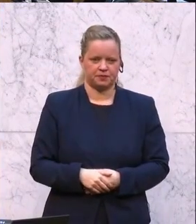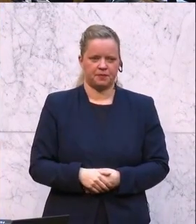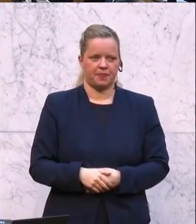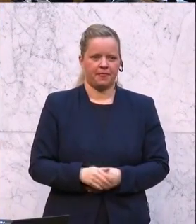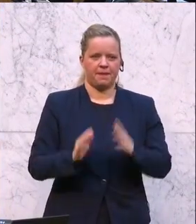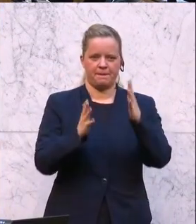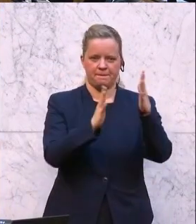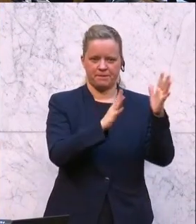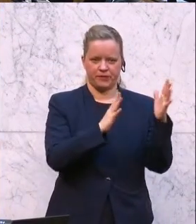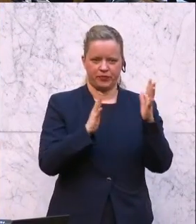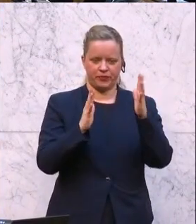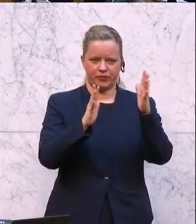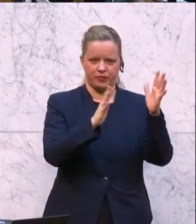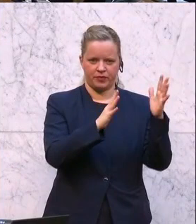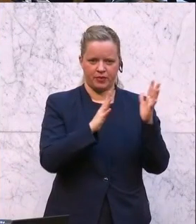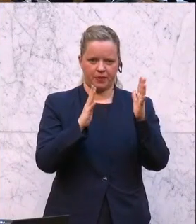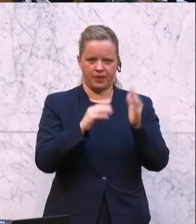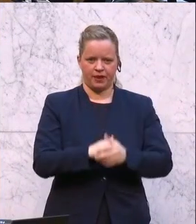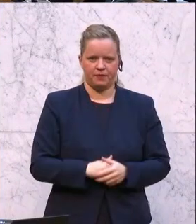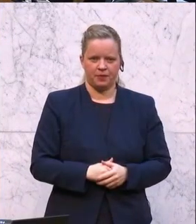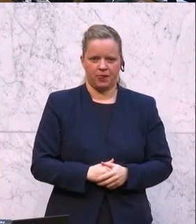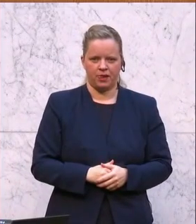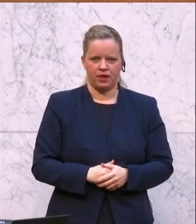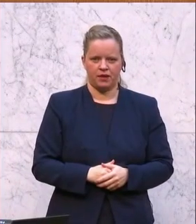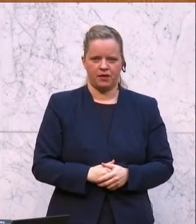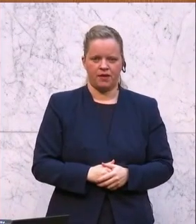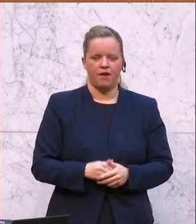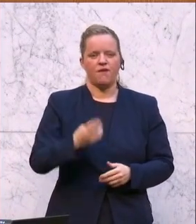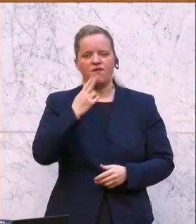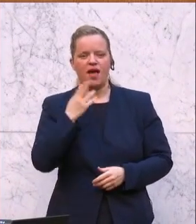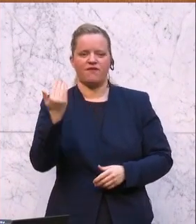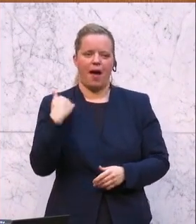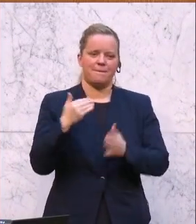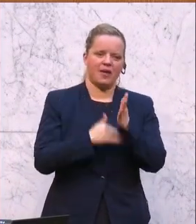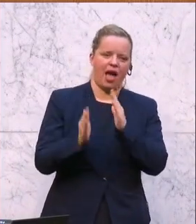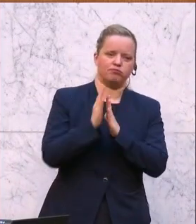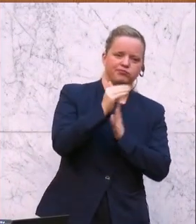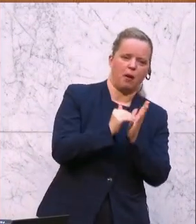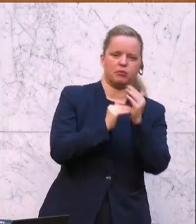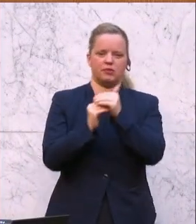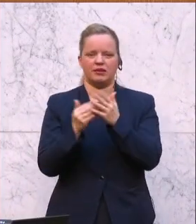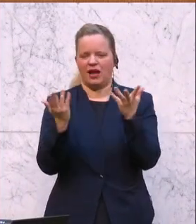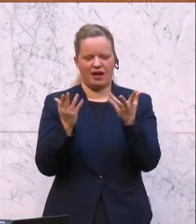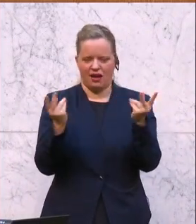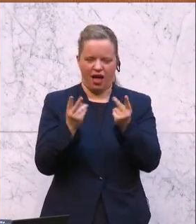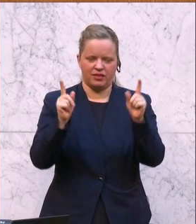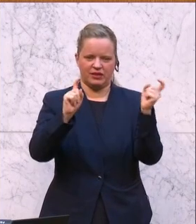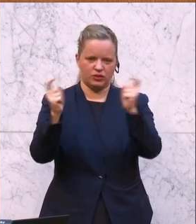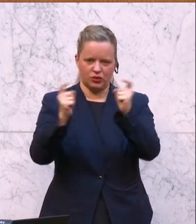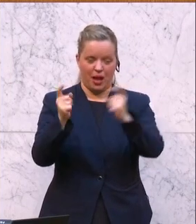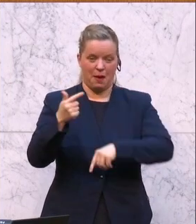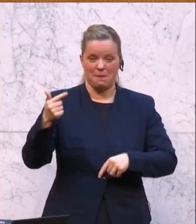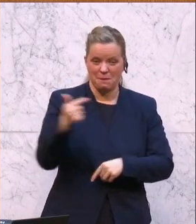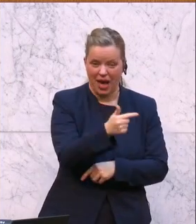Ich von den beiden Parteien jetzt der größere Umfaller war, über das kann man diskutieren, aber es war auf jeden Fall von beiden Seiten keine